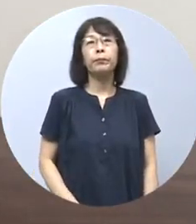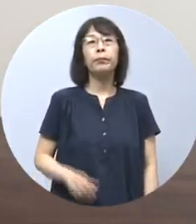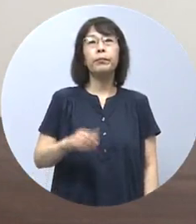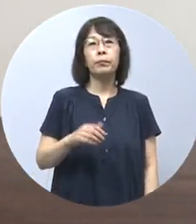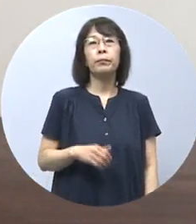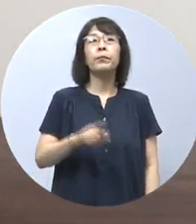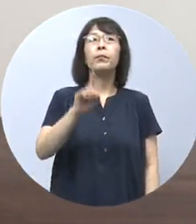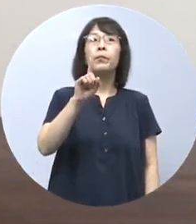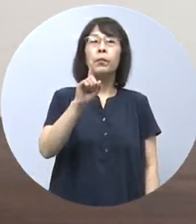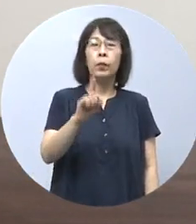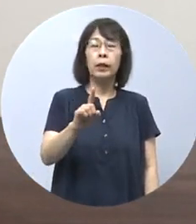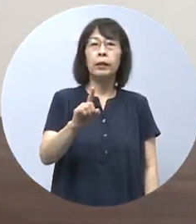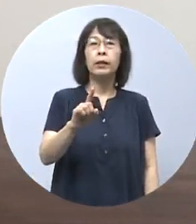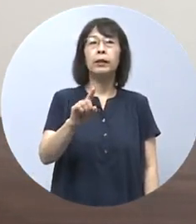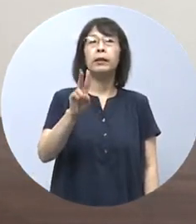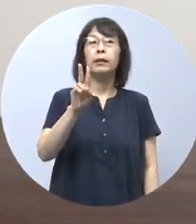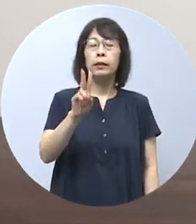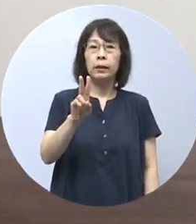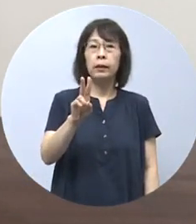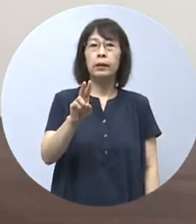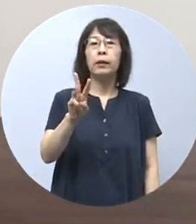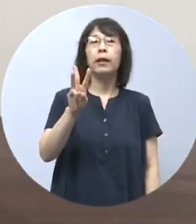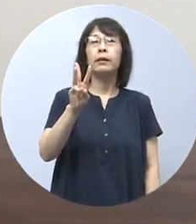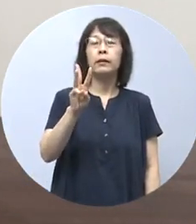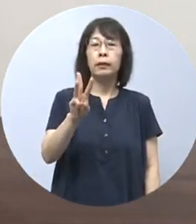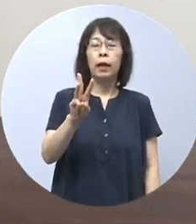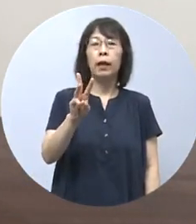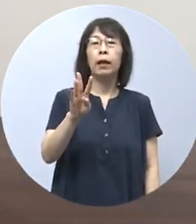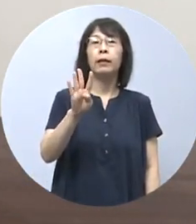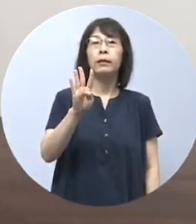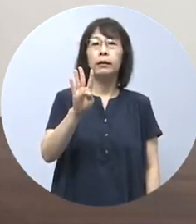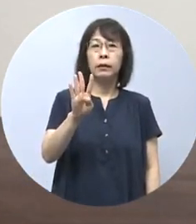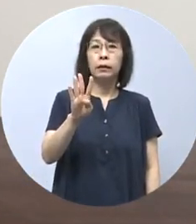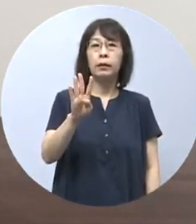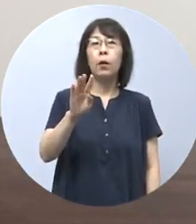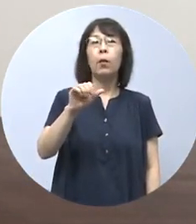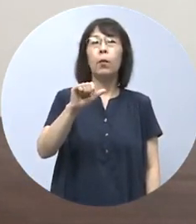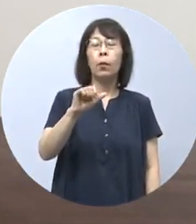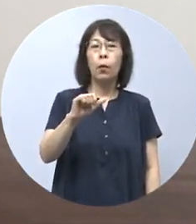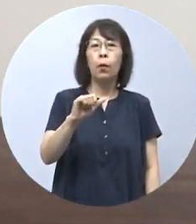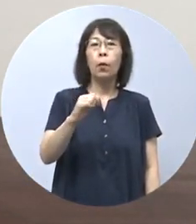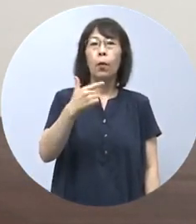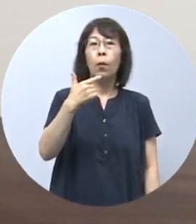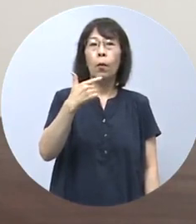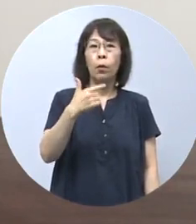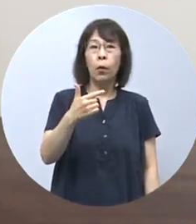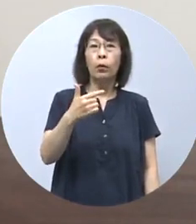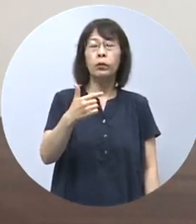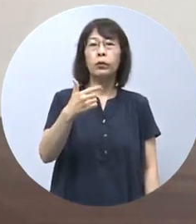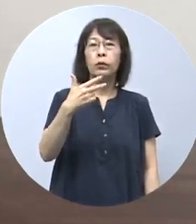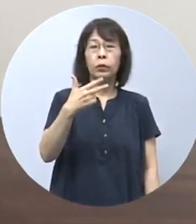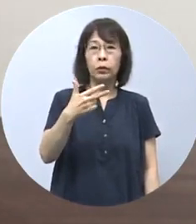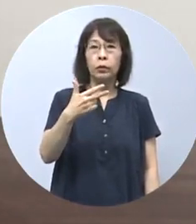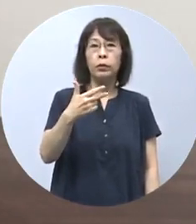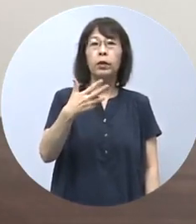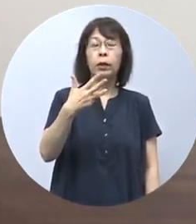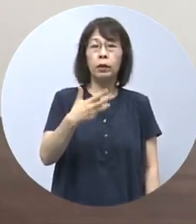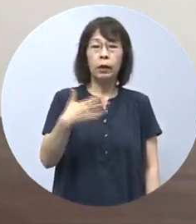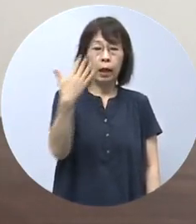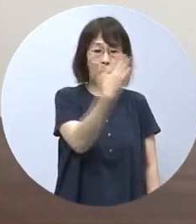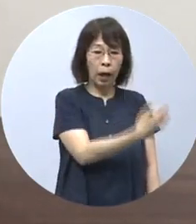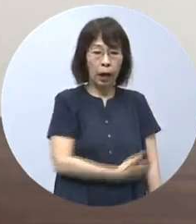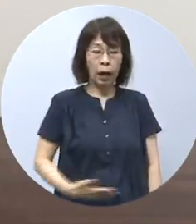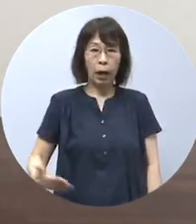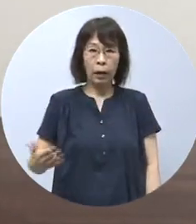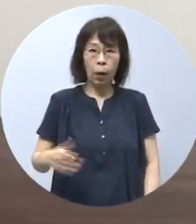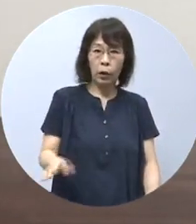78123456体を